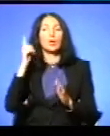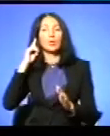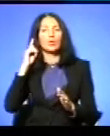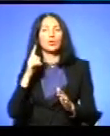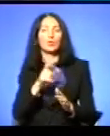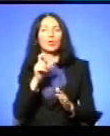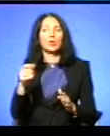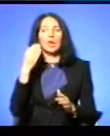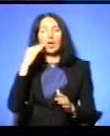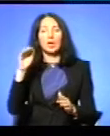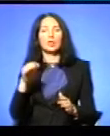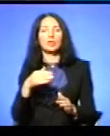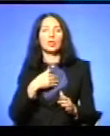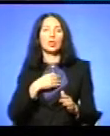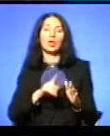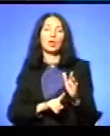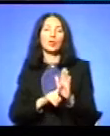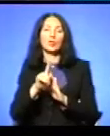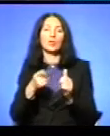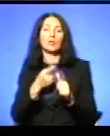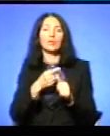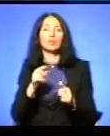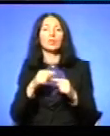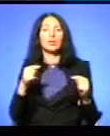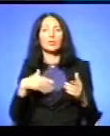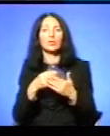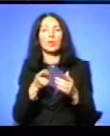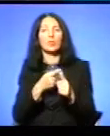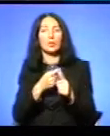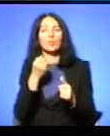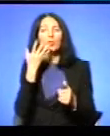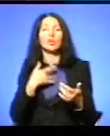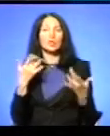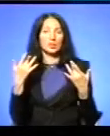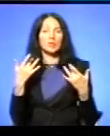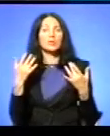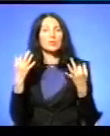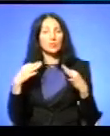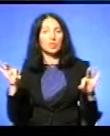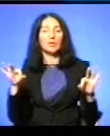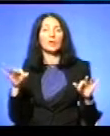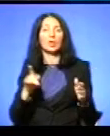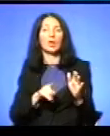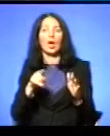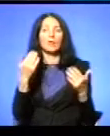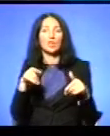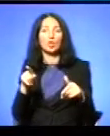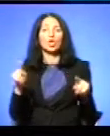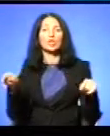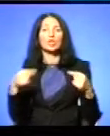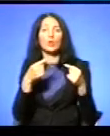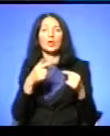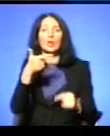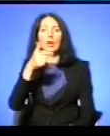Очевидно, що коли я звільнився А вже тоді створили українську герцинську групу Коли я вже ще був на засланні в Томській